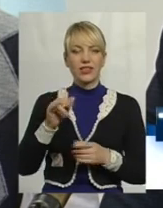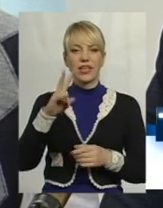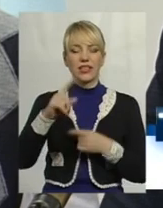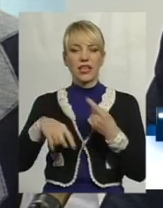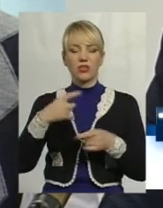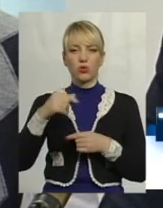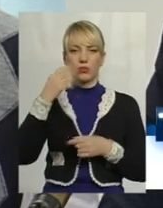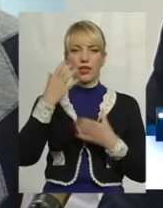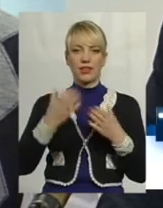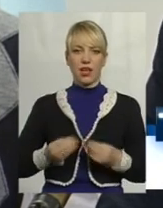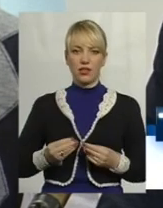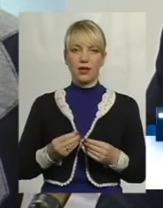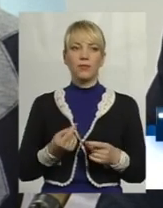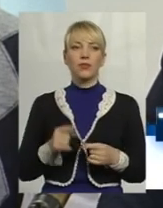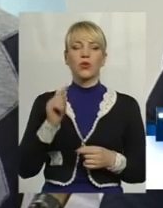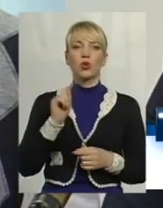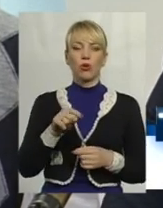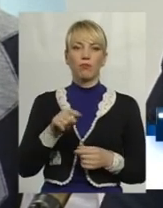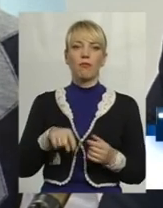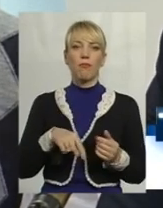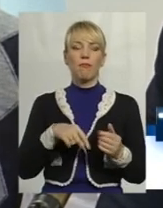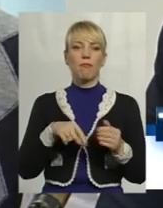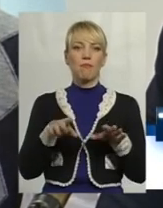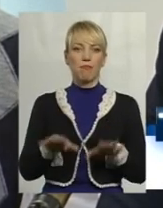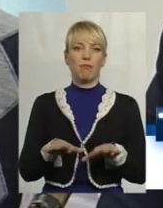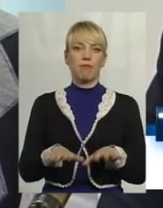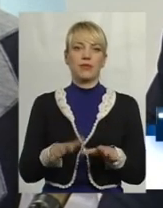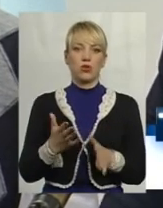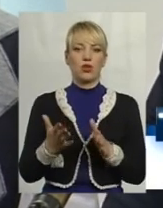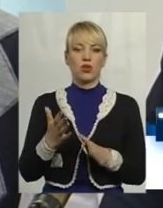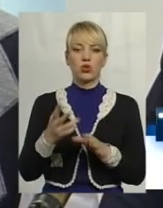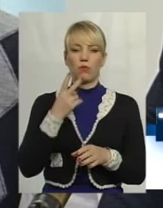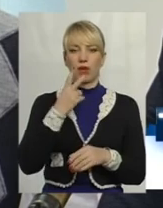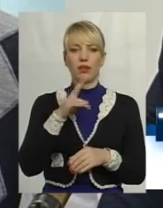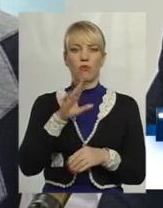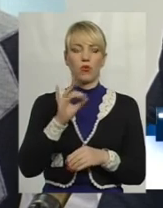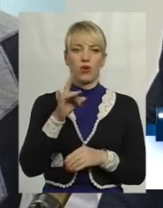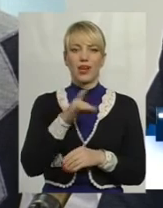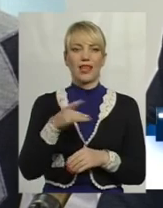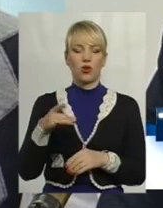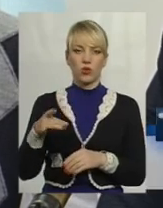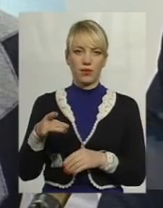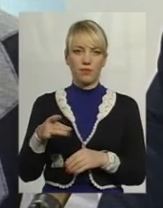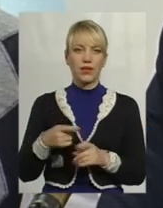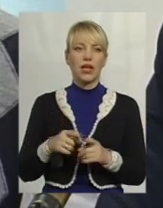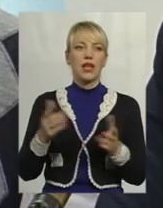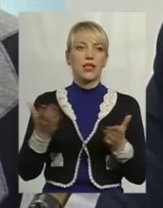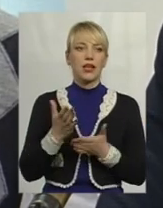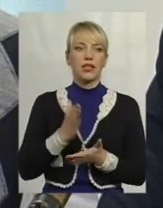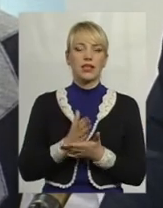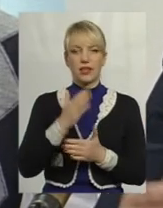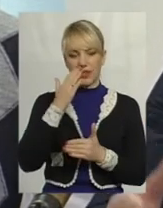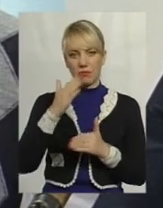в то місто, якщо брати по регіону, якщо брати відділення, яке знаходиться